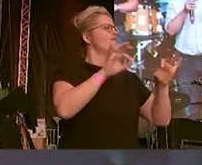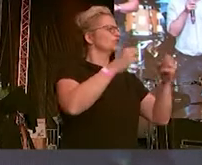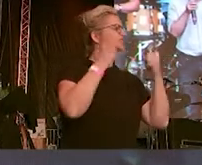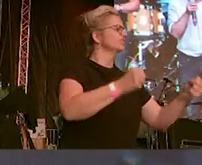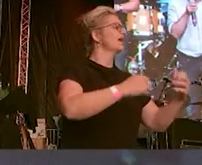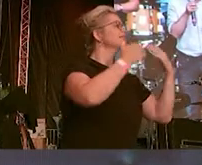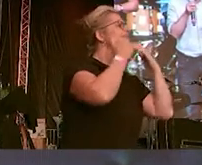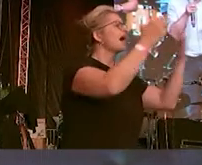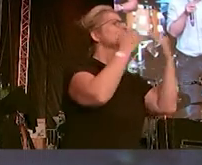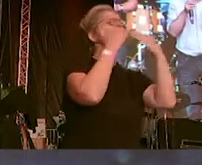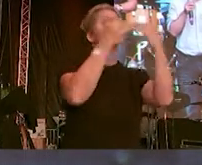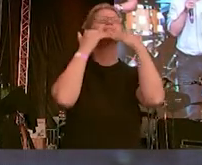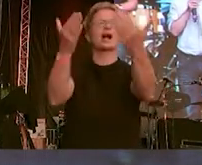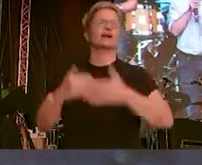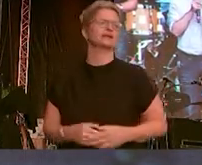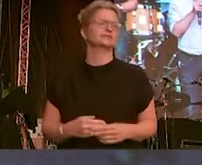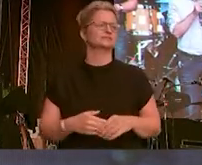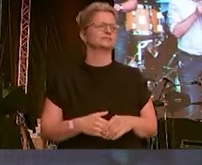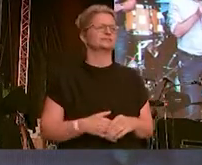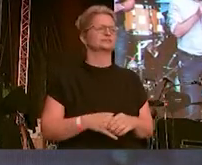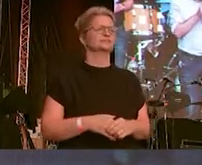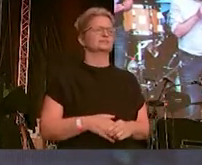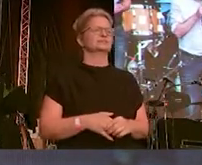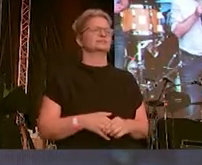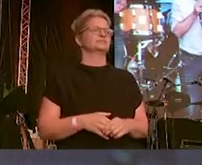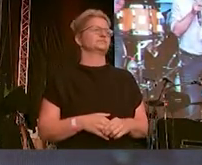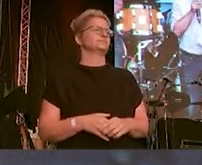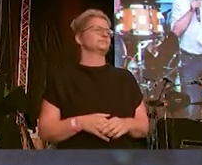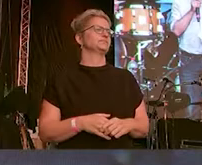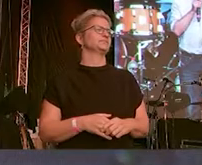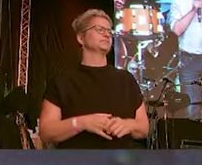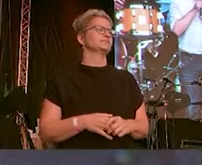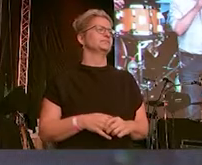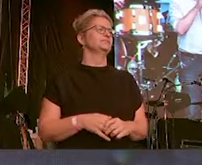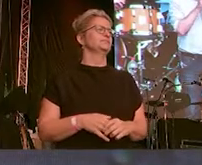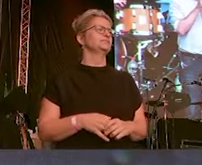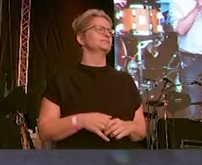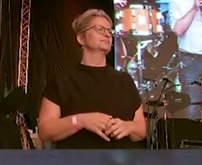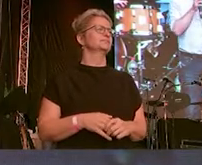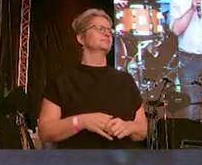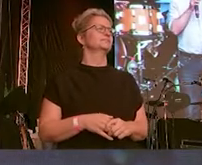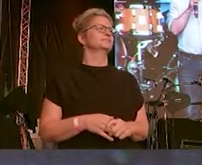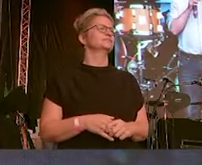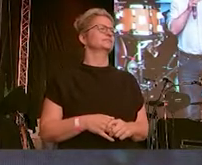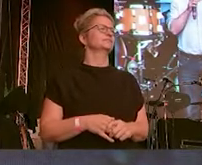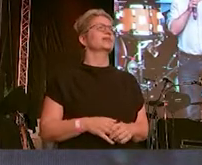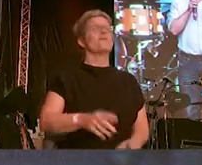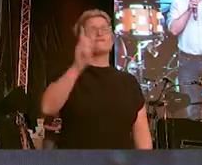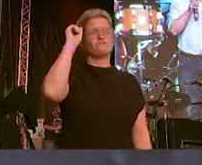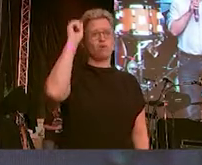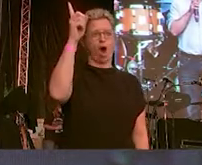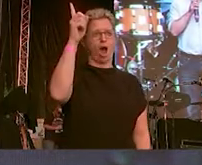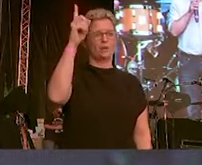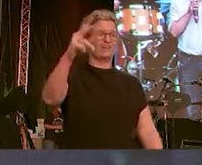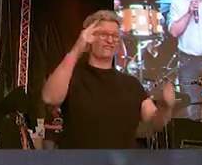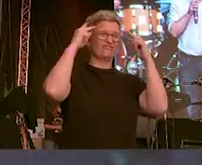Vielen, vielen lieben Dank und vor allen Dingen